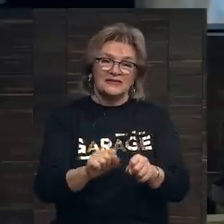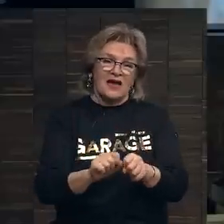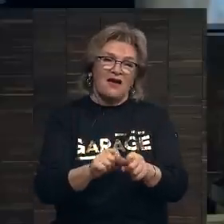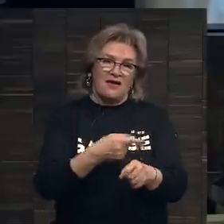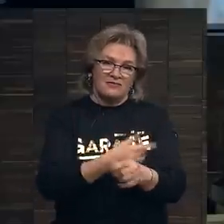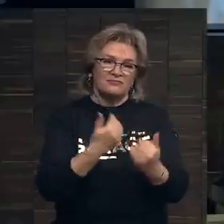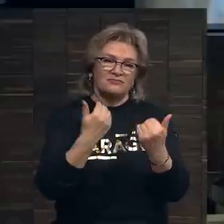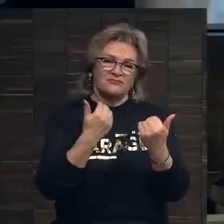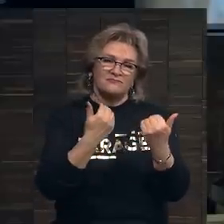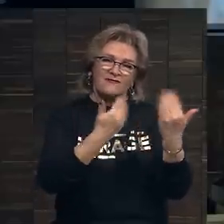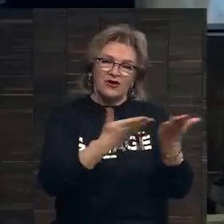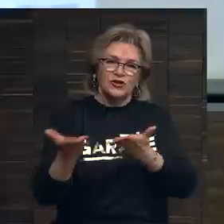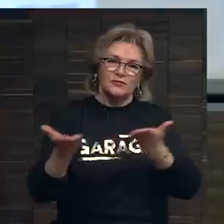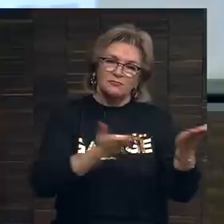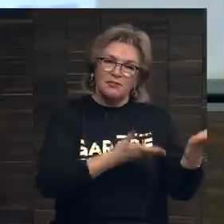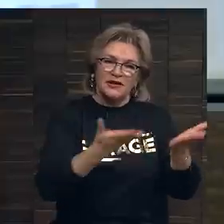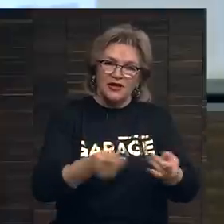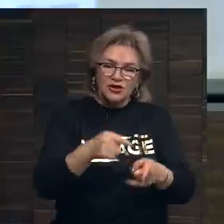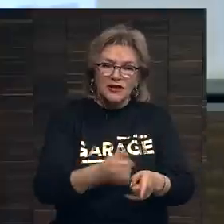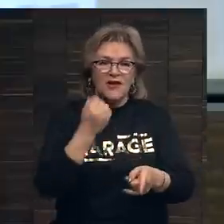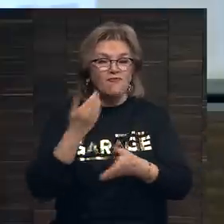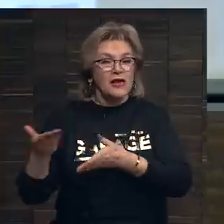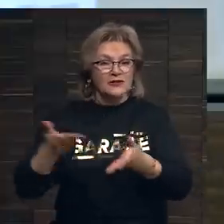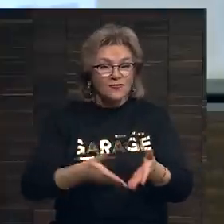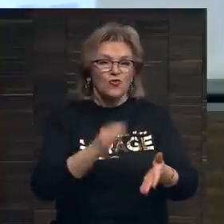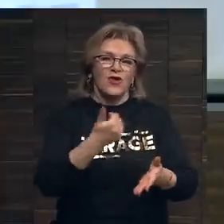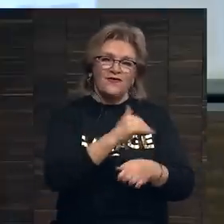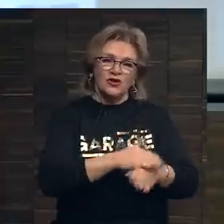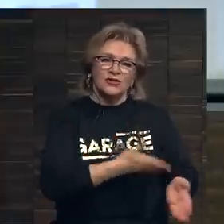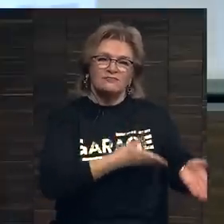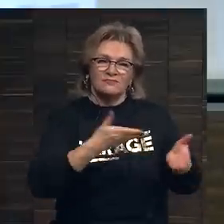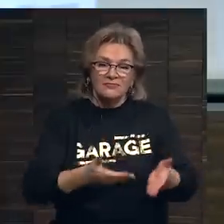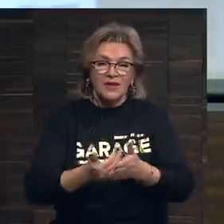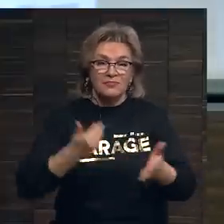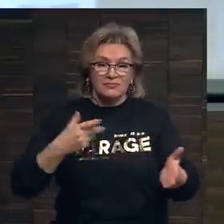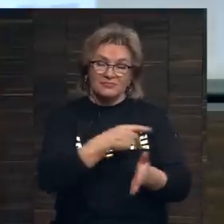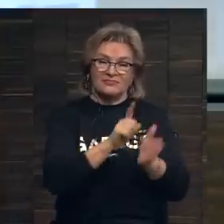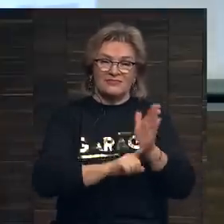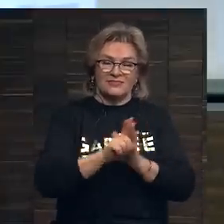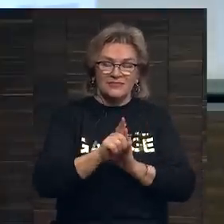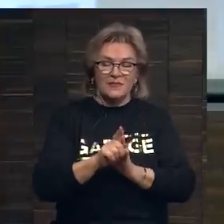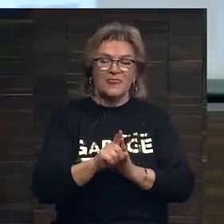ваше приглашение в Москву и за ваше гостеприимство. Перед тем, как я начну,